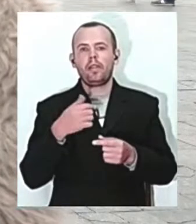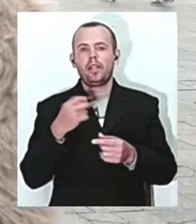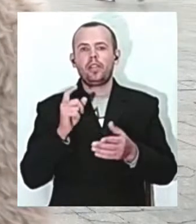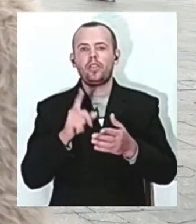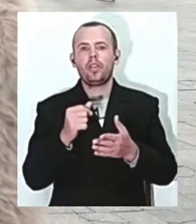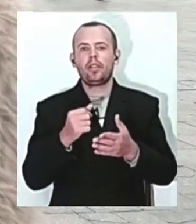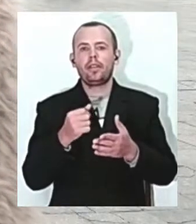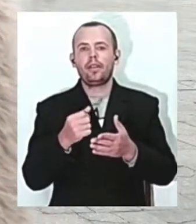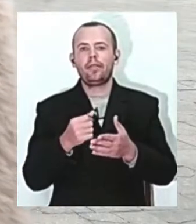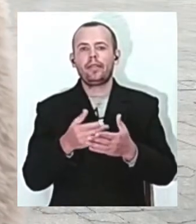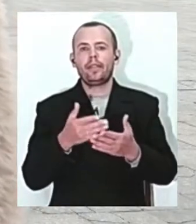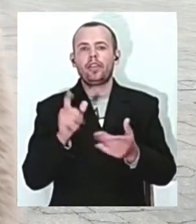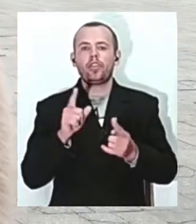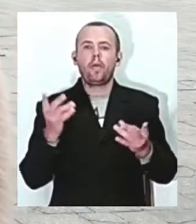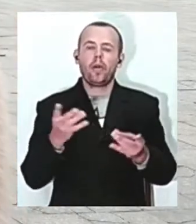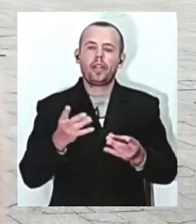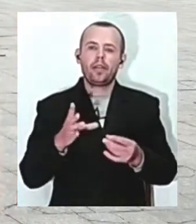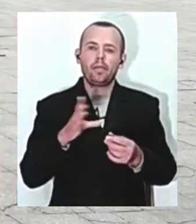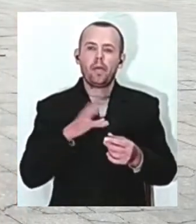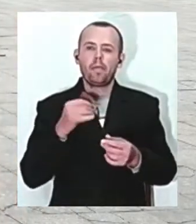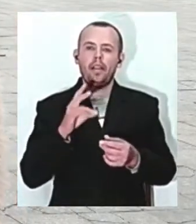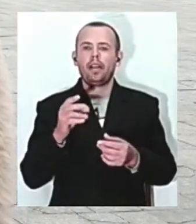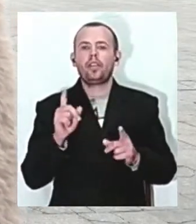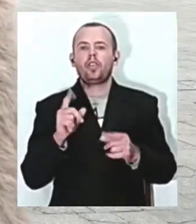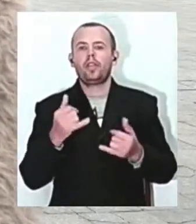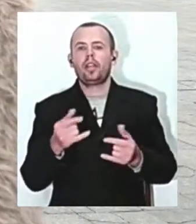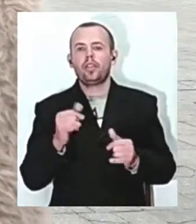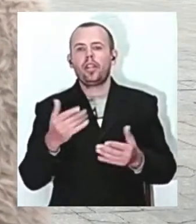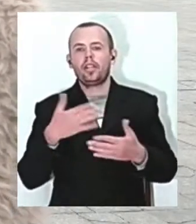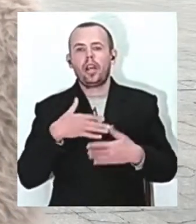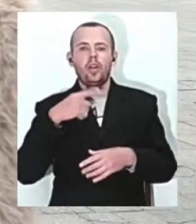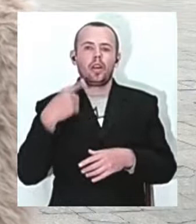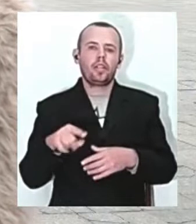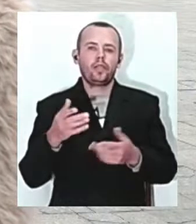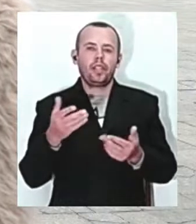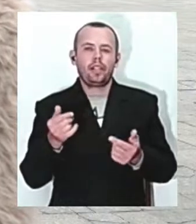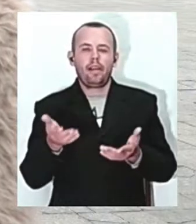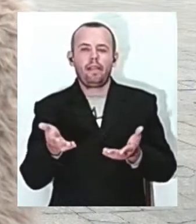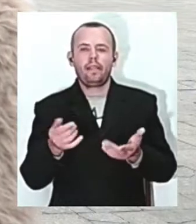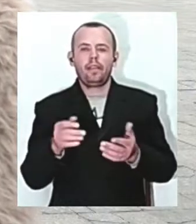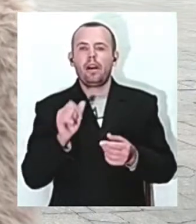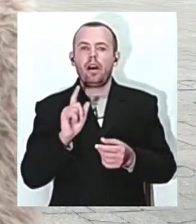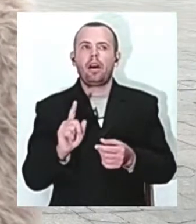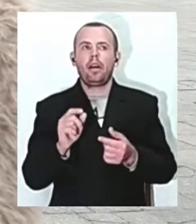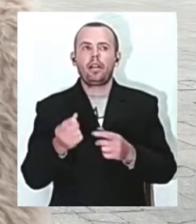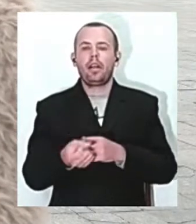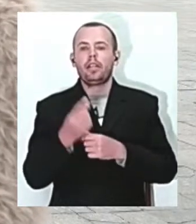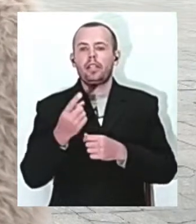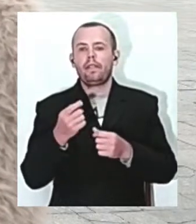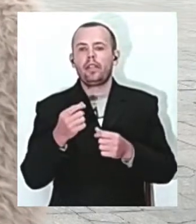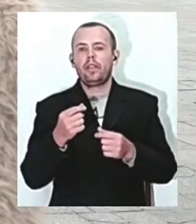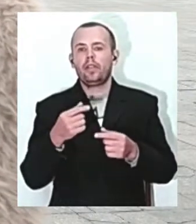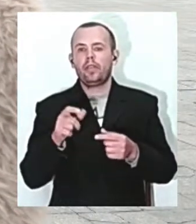чи потрібен був Майдан, що для нас Росія. Але з'явилися люди, які не мають з тобою абсолютно